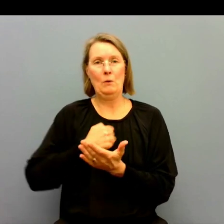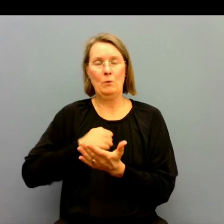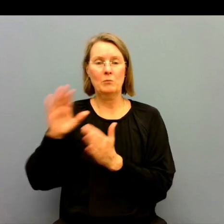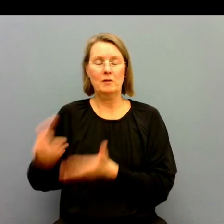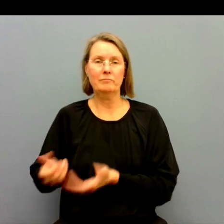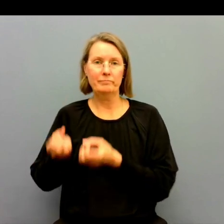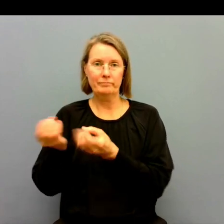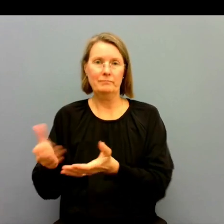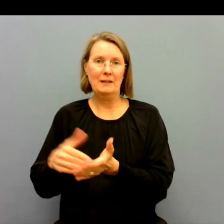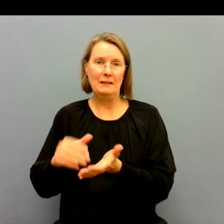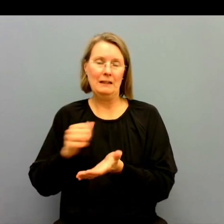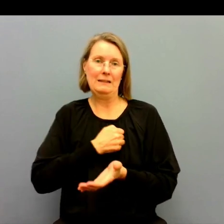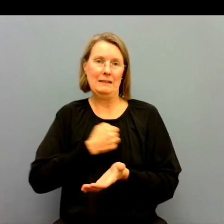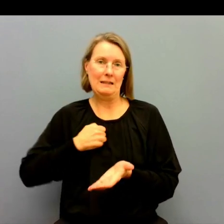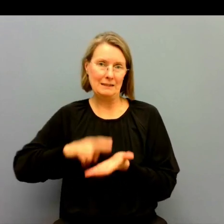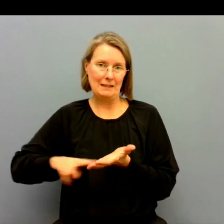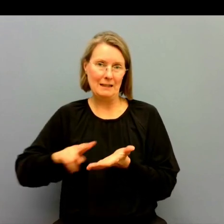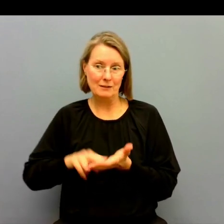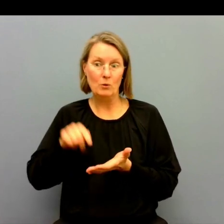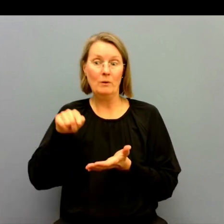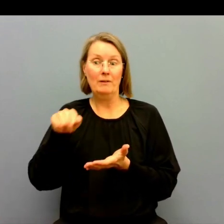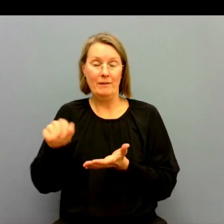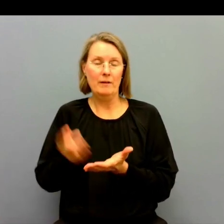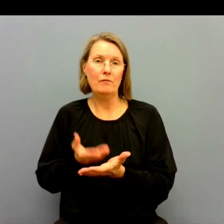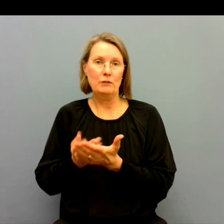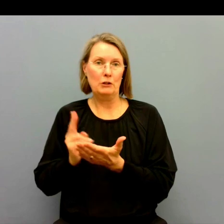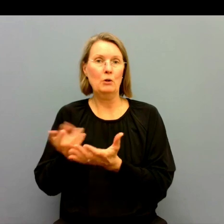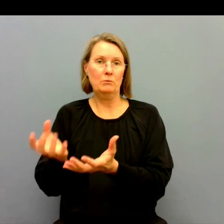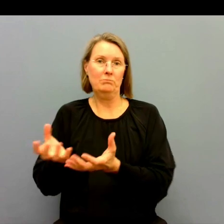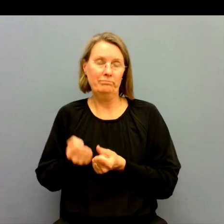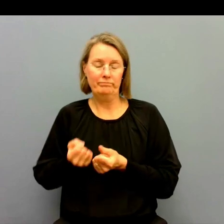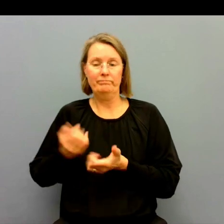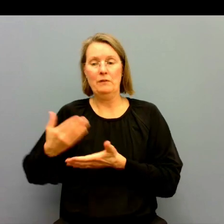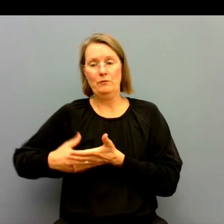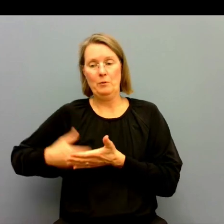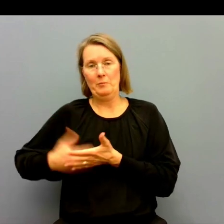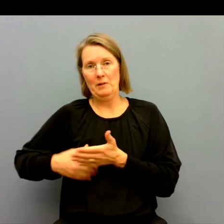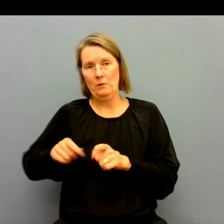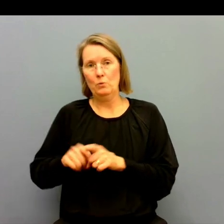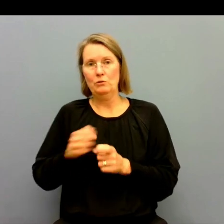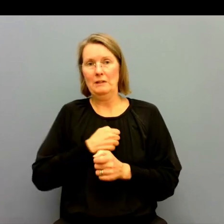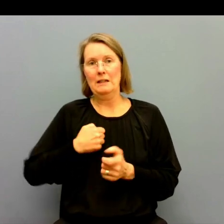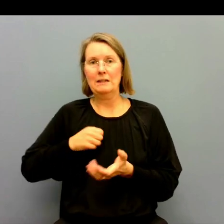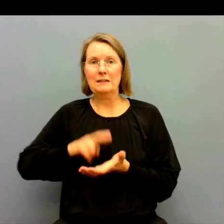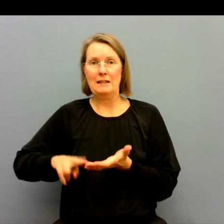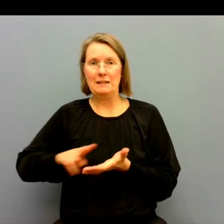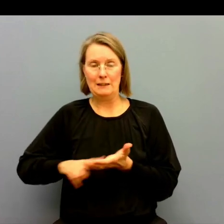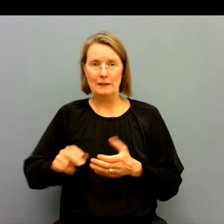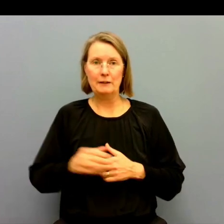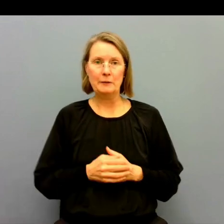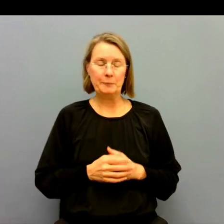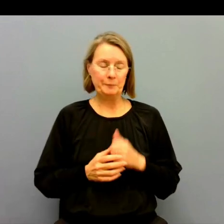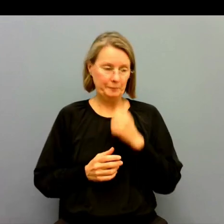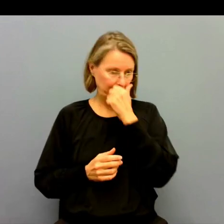till regeringskansliet. Och det förslaget bereds nu också i regeringskansliet.